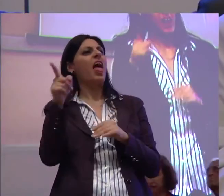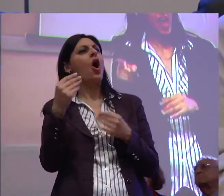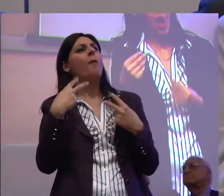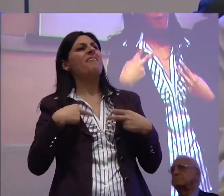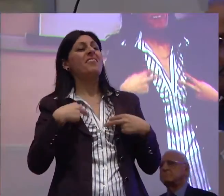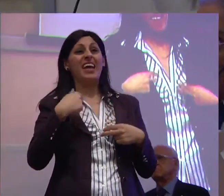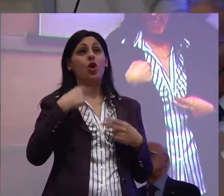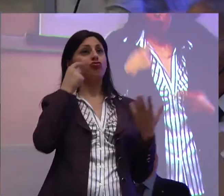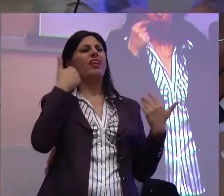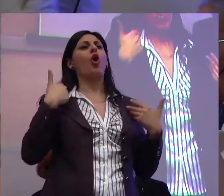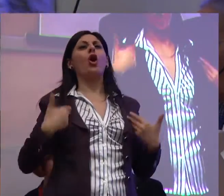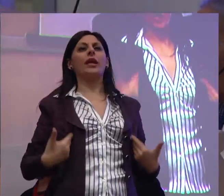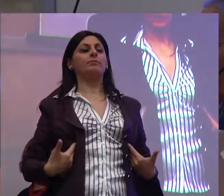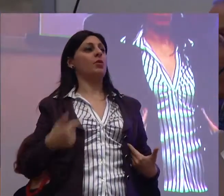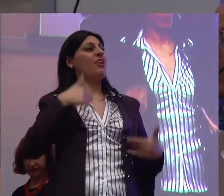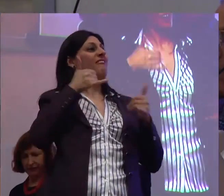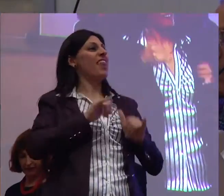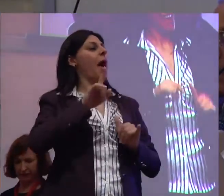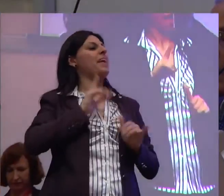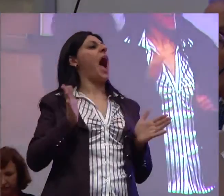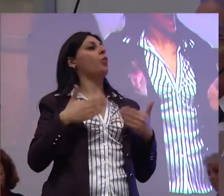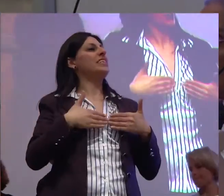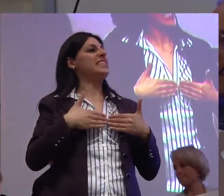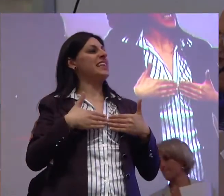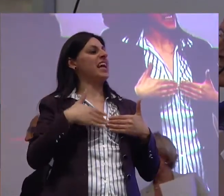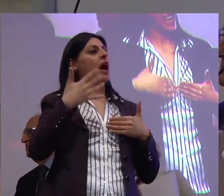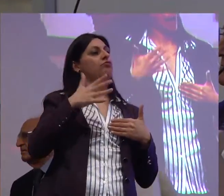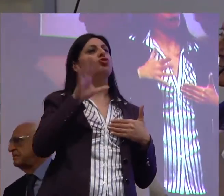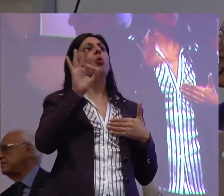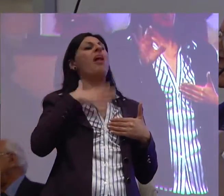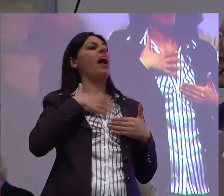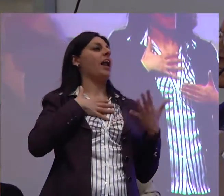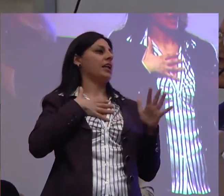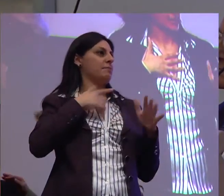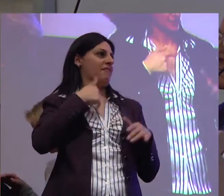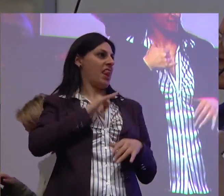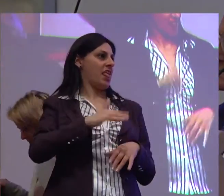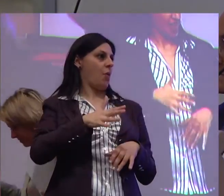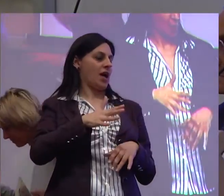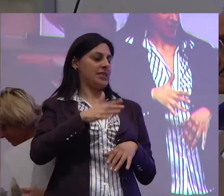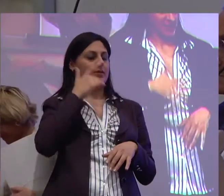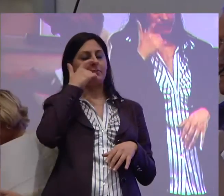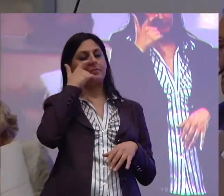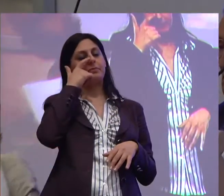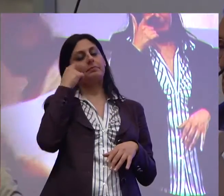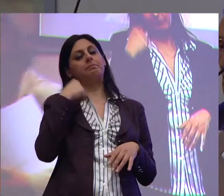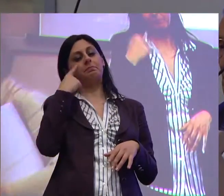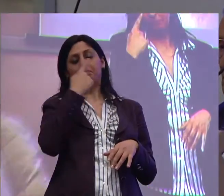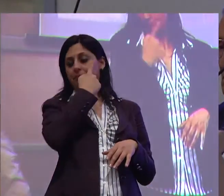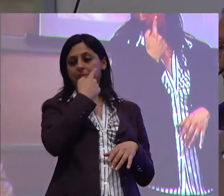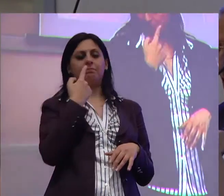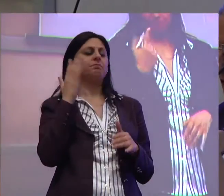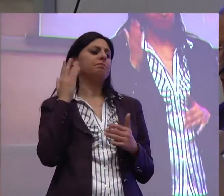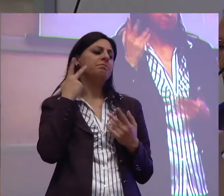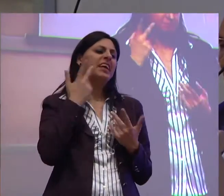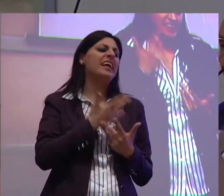Io sono un genitore, ho una figlia autistica di quasi 50 anni e ho davanti ai miei occhi il problema